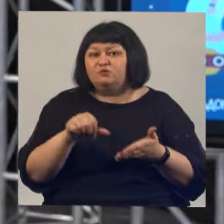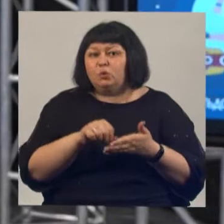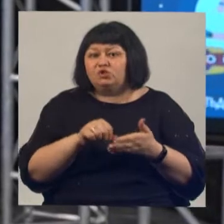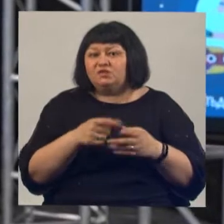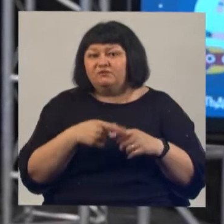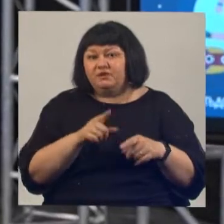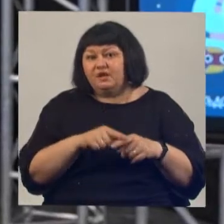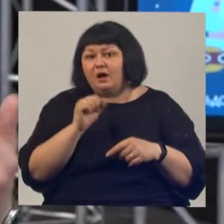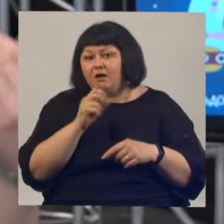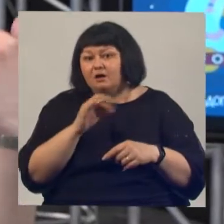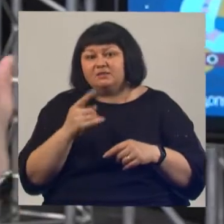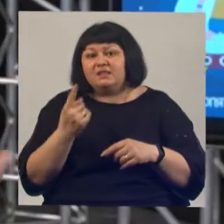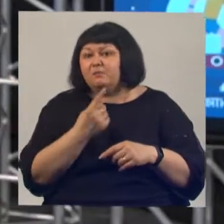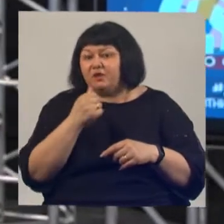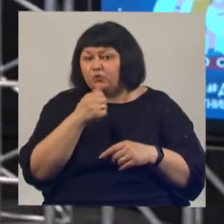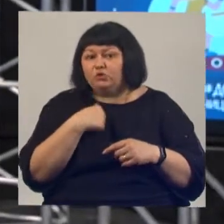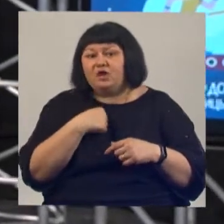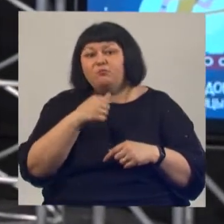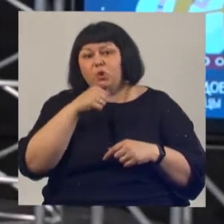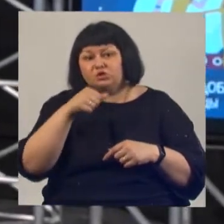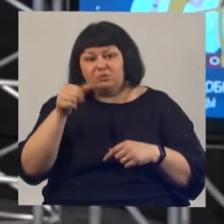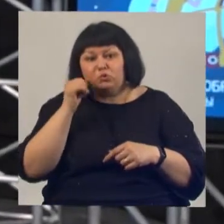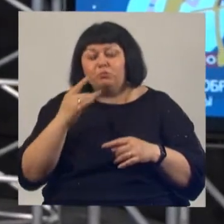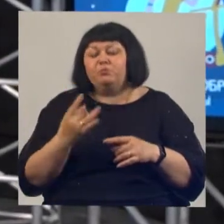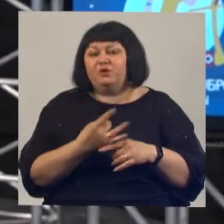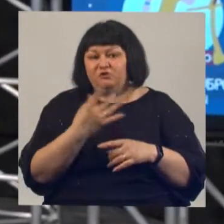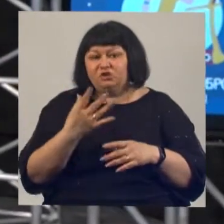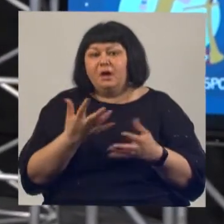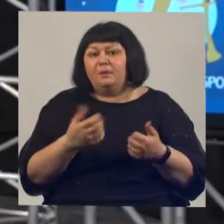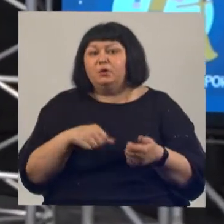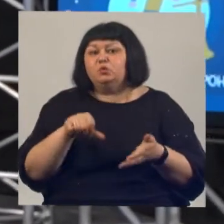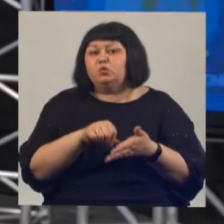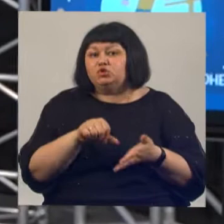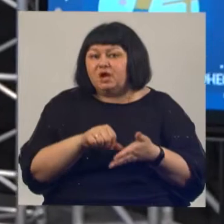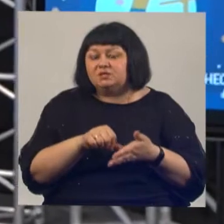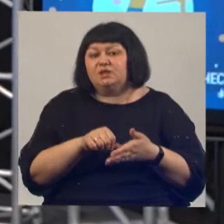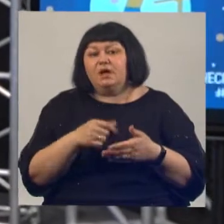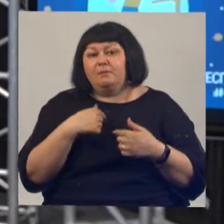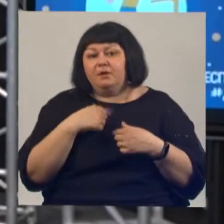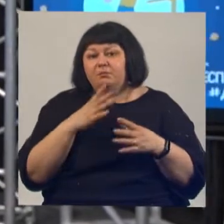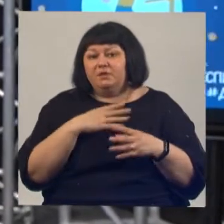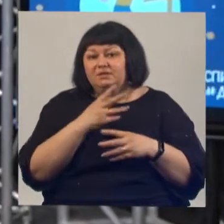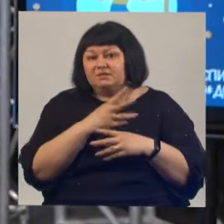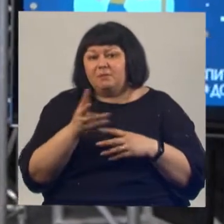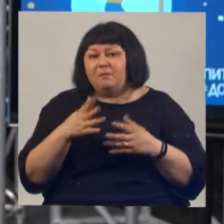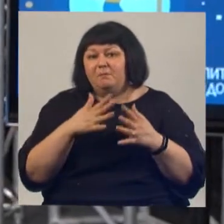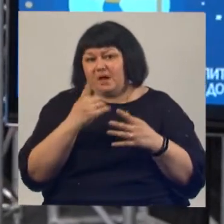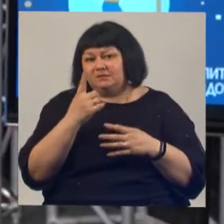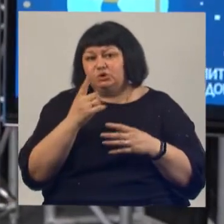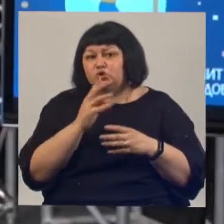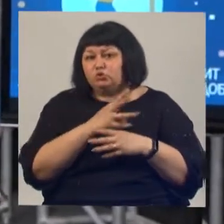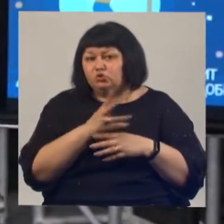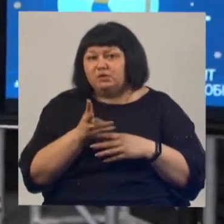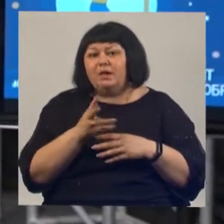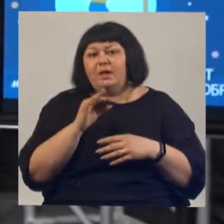в этой акции. Уже не первый год. Например, я в прошлом году впервые в жизни принял участие в благотворительном марафоне. Мы тогда сняли один большой сюжет с моими коллегами